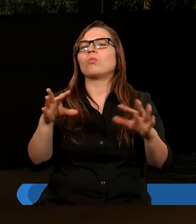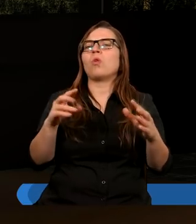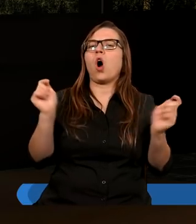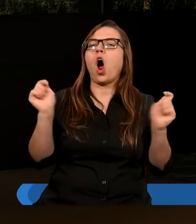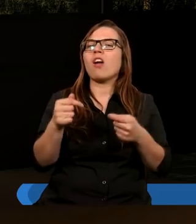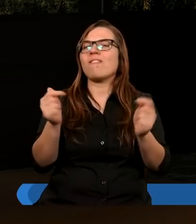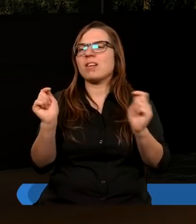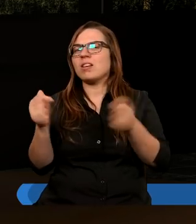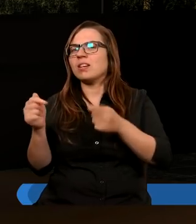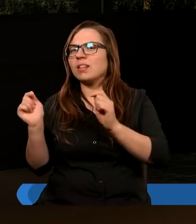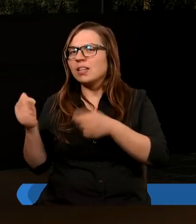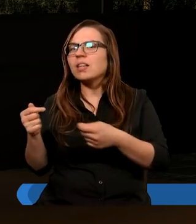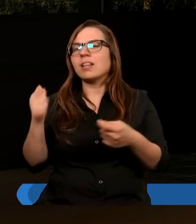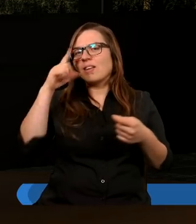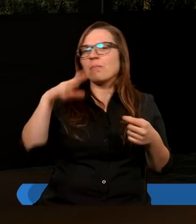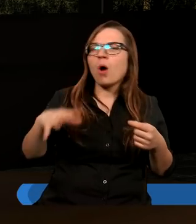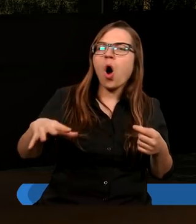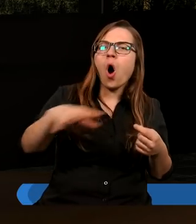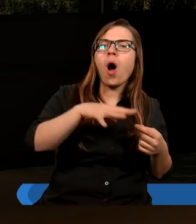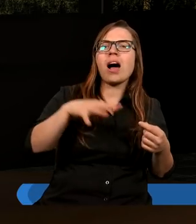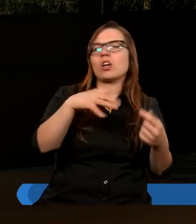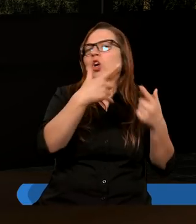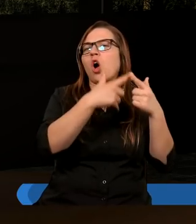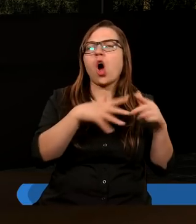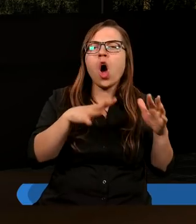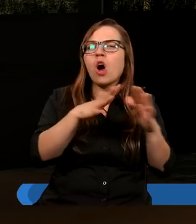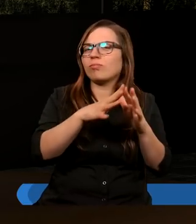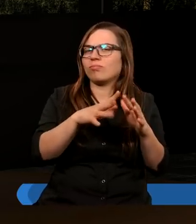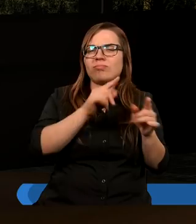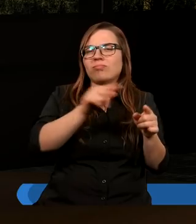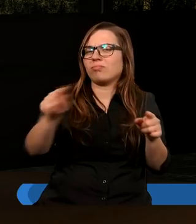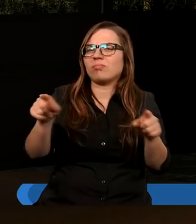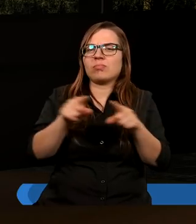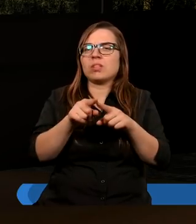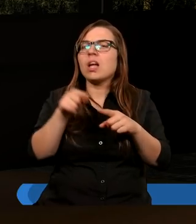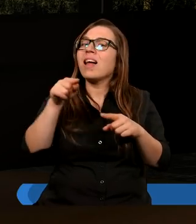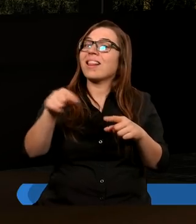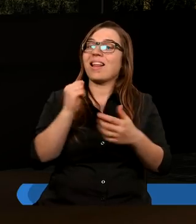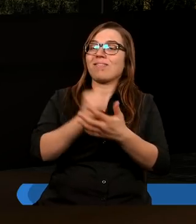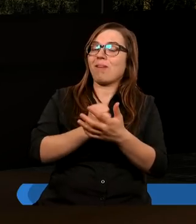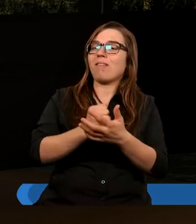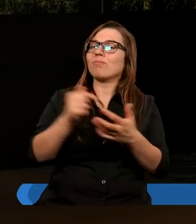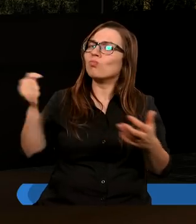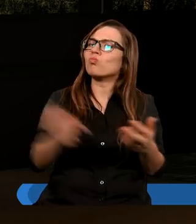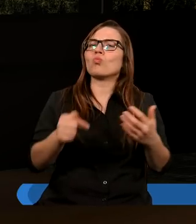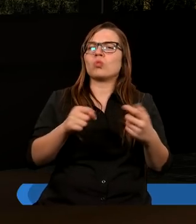I w społeczności, w Kościele trzeba i takie sprawy rozwiązywać.